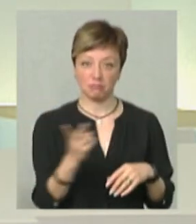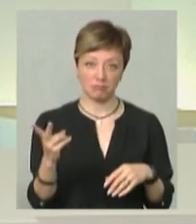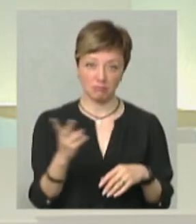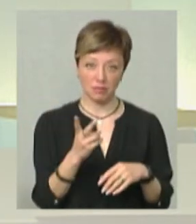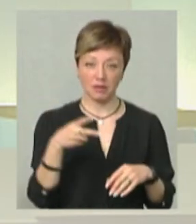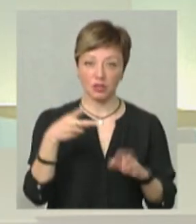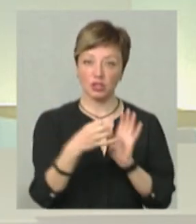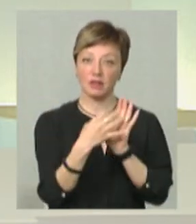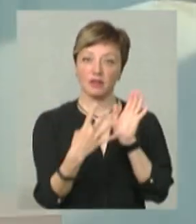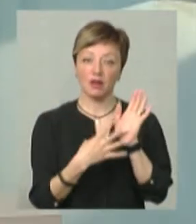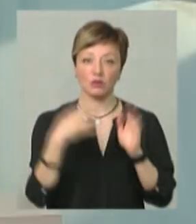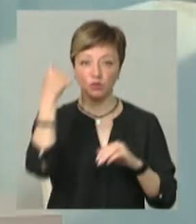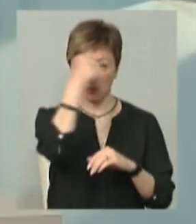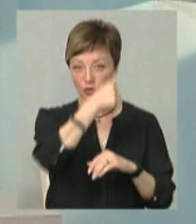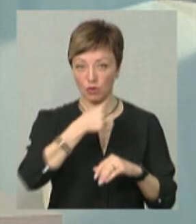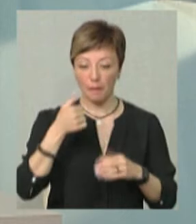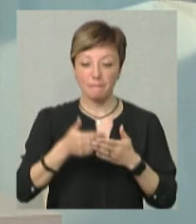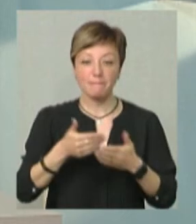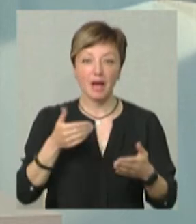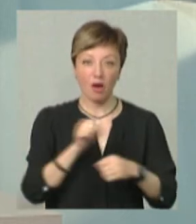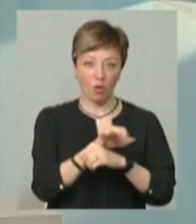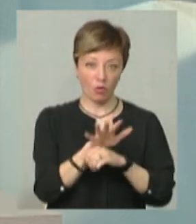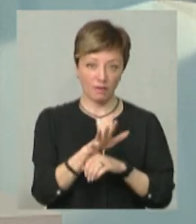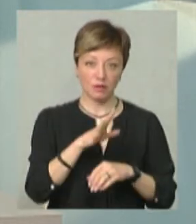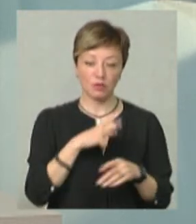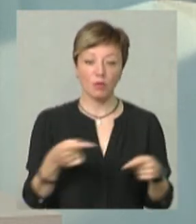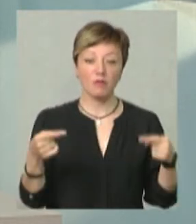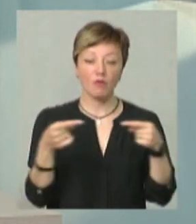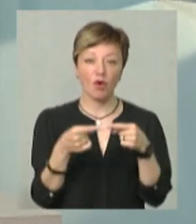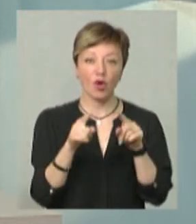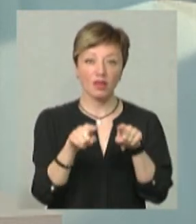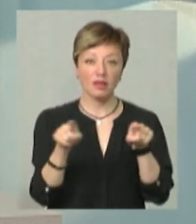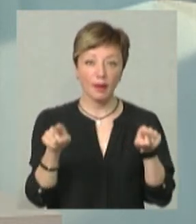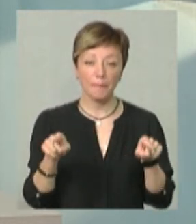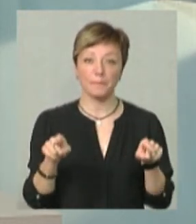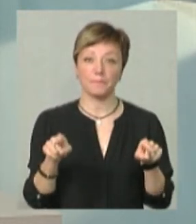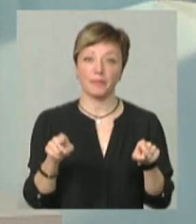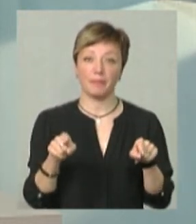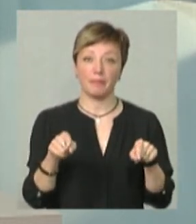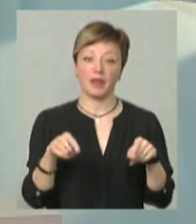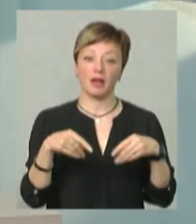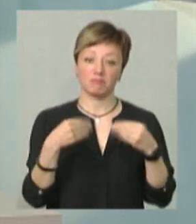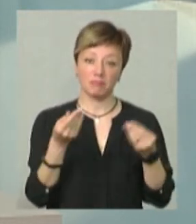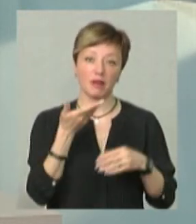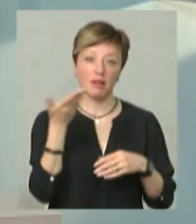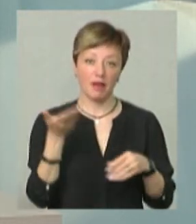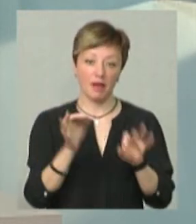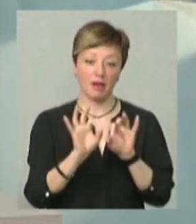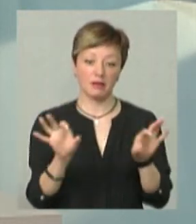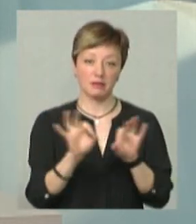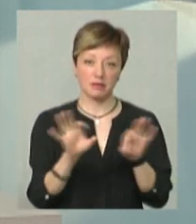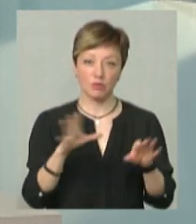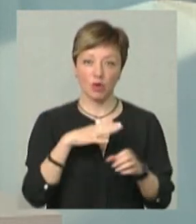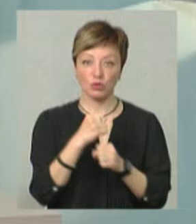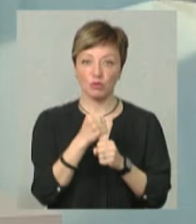Толкампа» в 2019 році перед коронавірусом якраз. Вони давали лекцію, був цикл